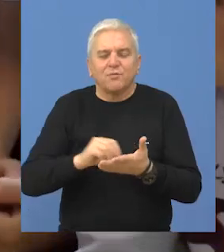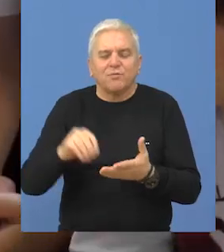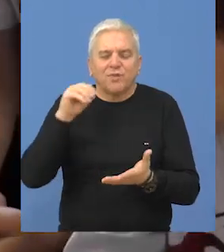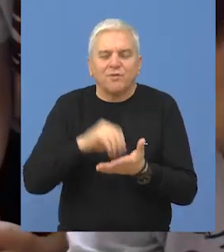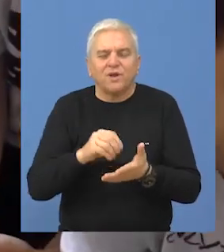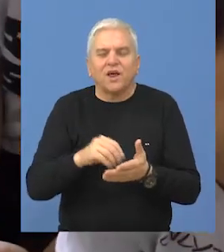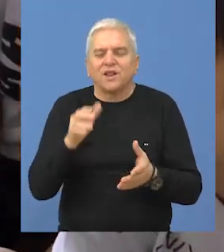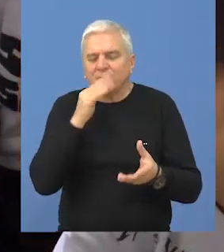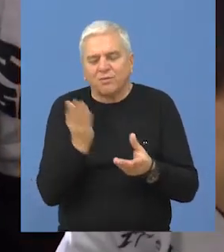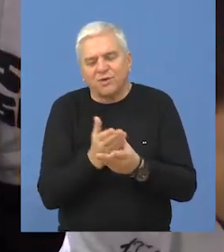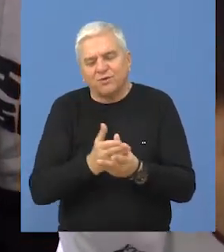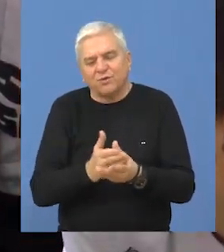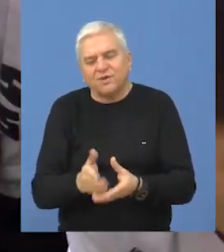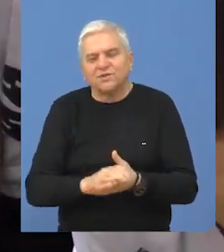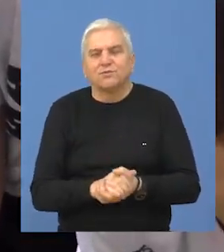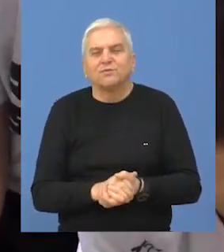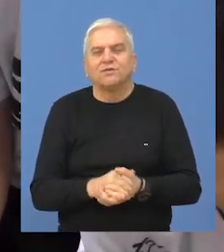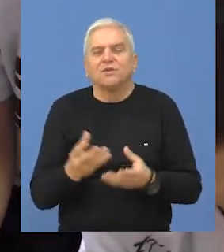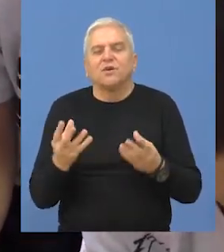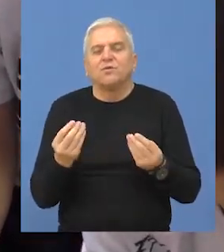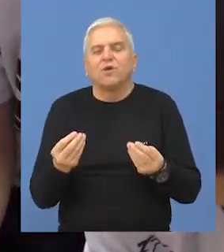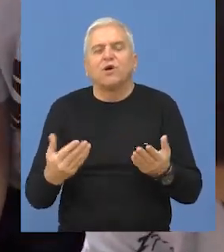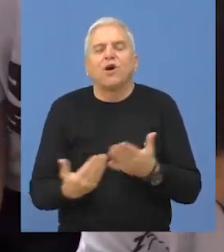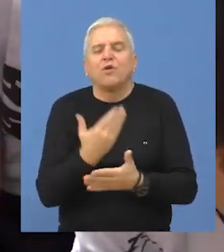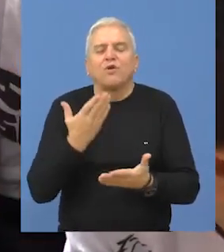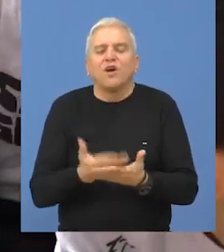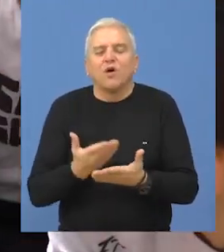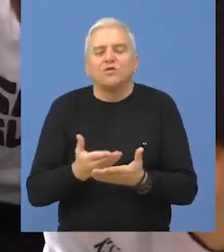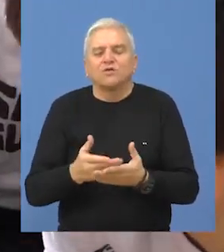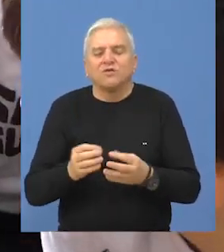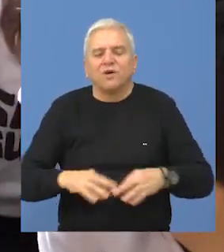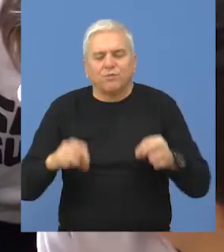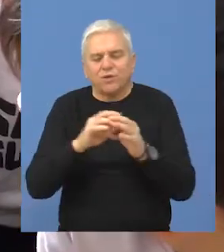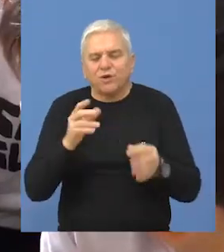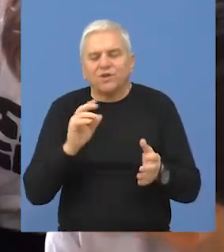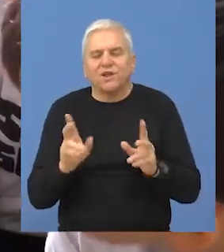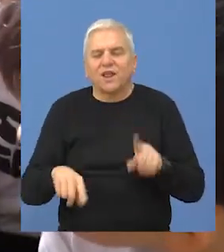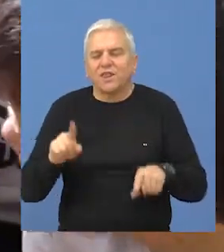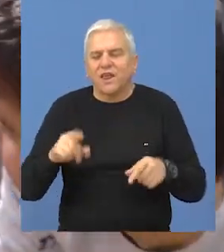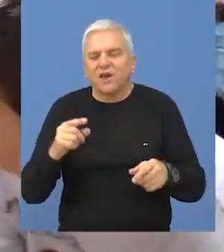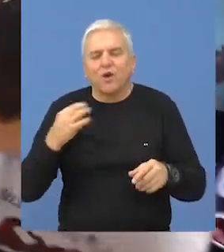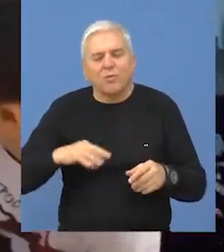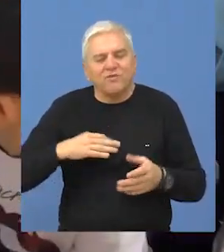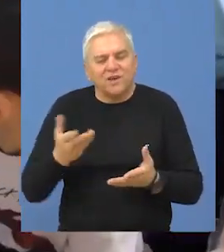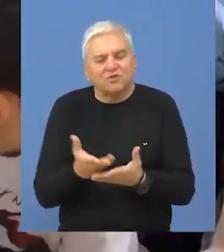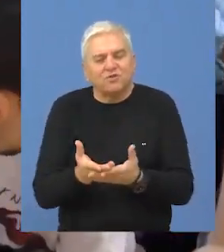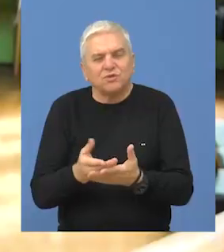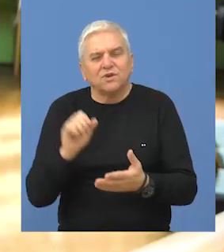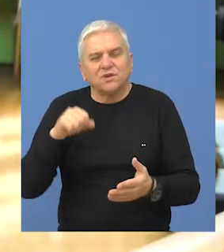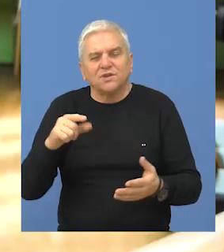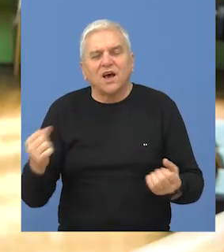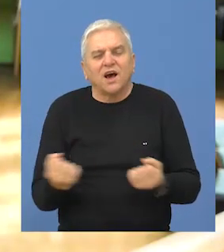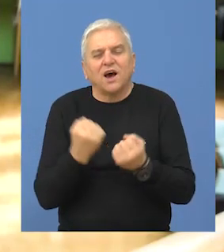beleže pedagošku dokumentaciju. Nove osnove programa na neki način obavezuju